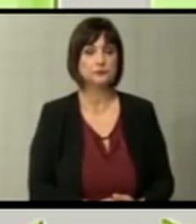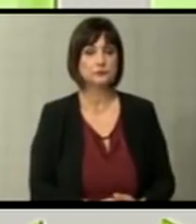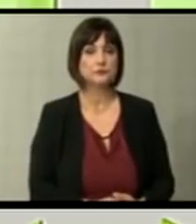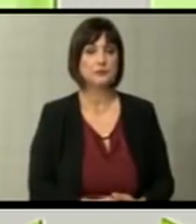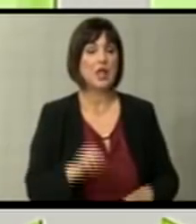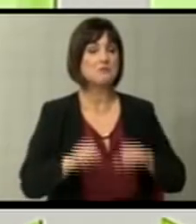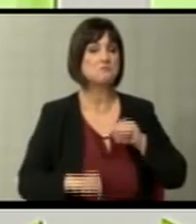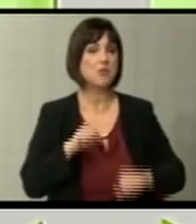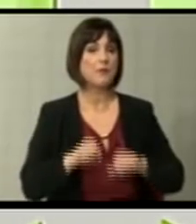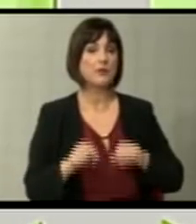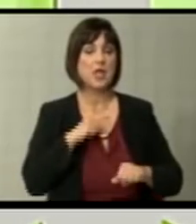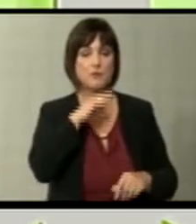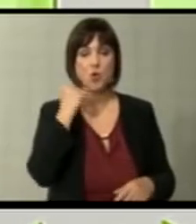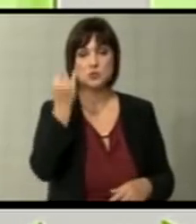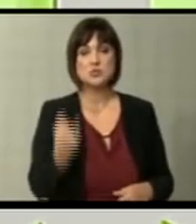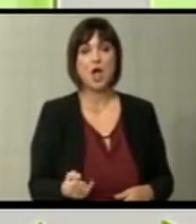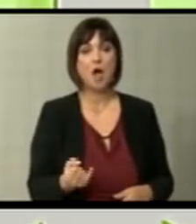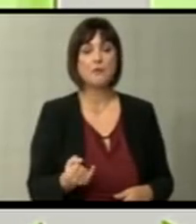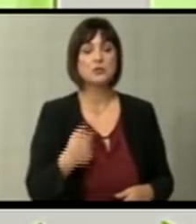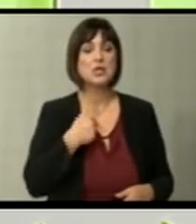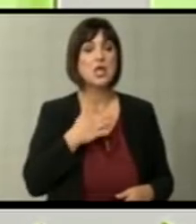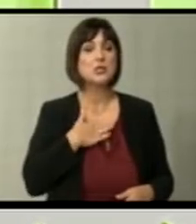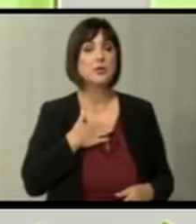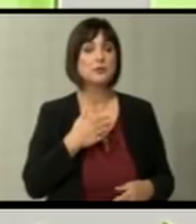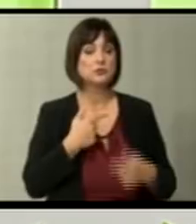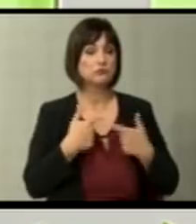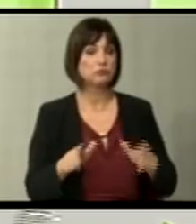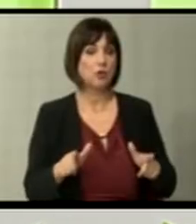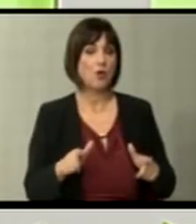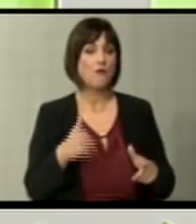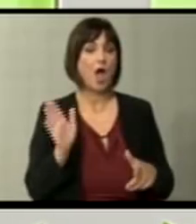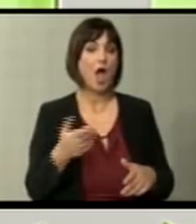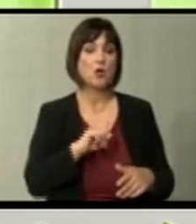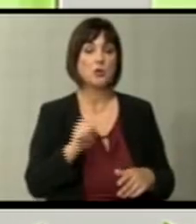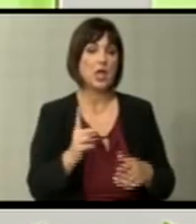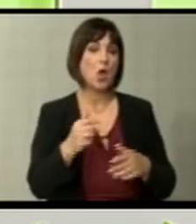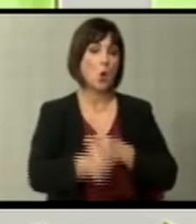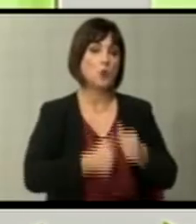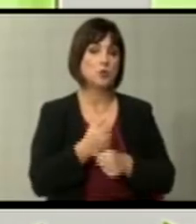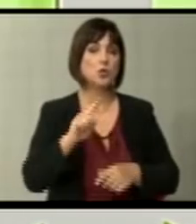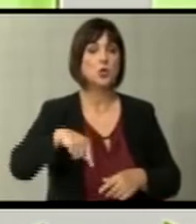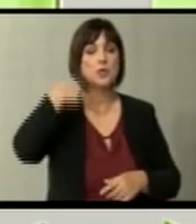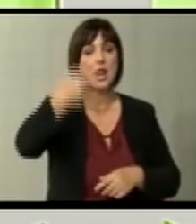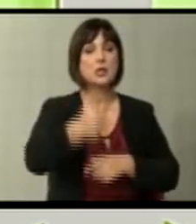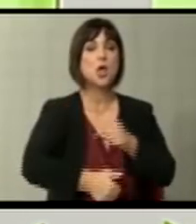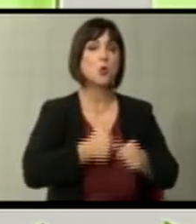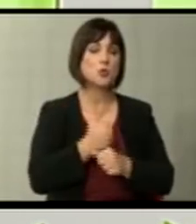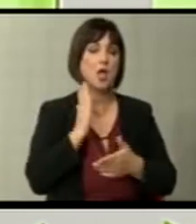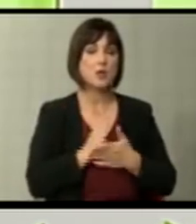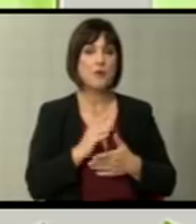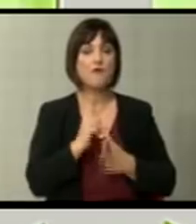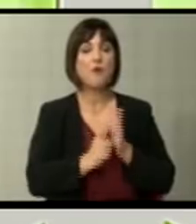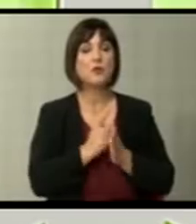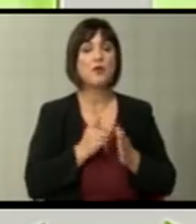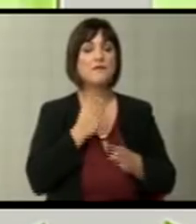темпото ние преслабо за да ние си допуштиме во ред ако не годинава до година ке биде во меѓу време